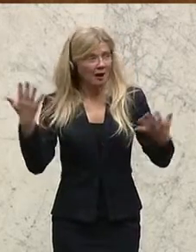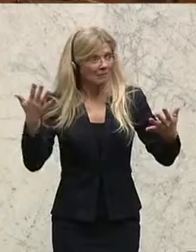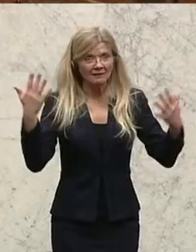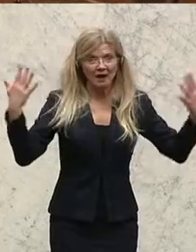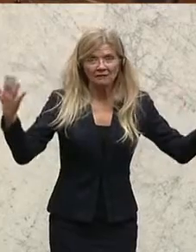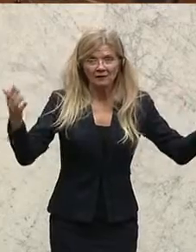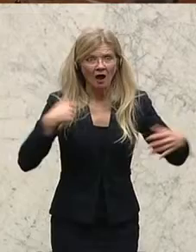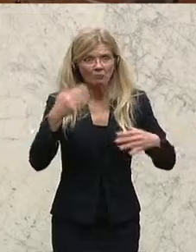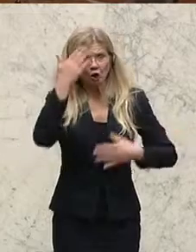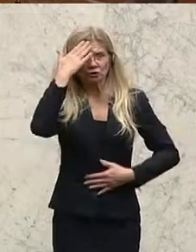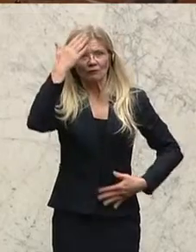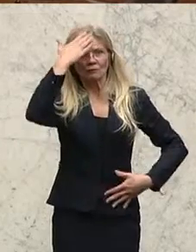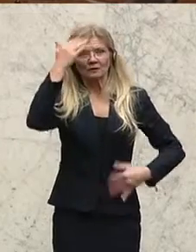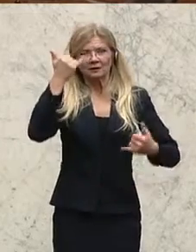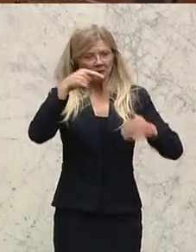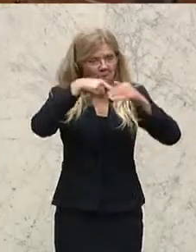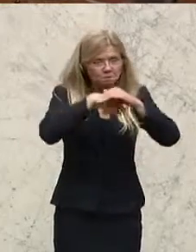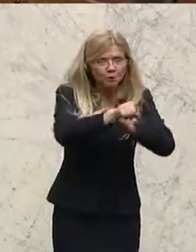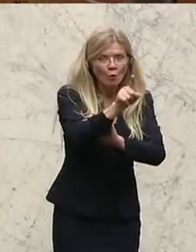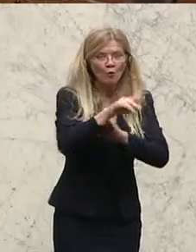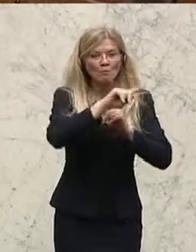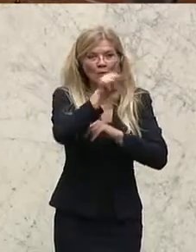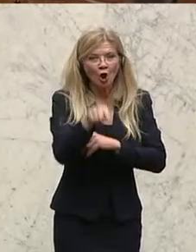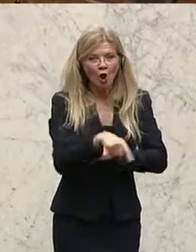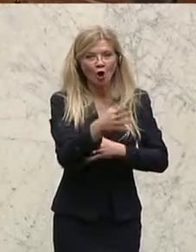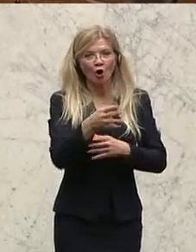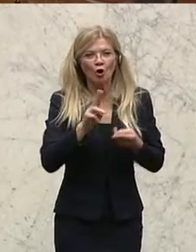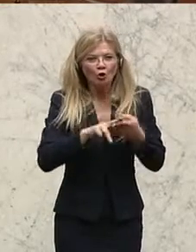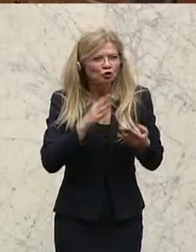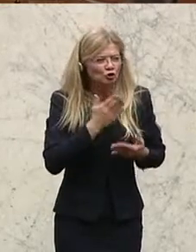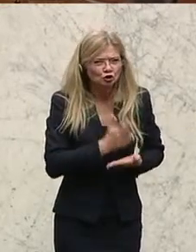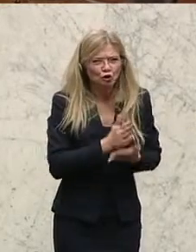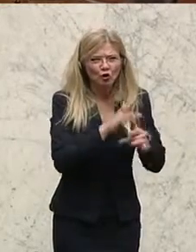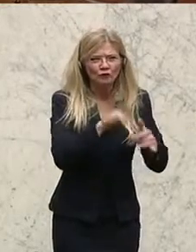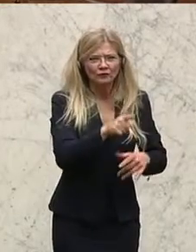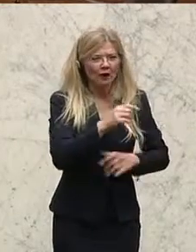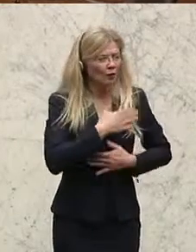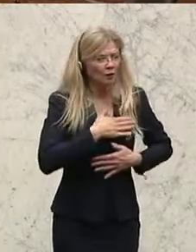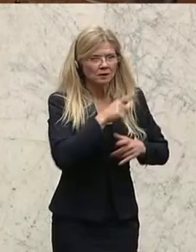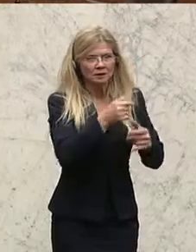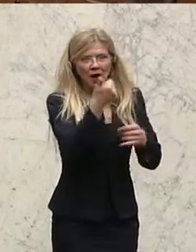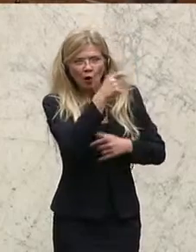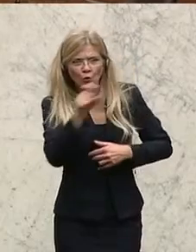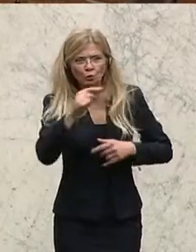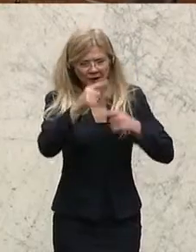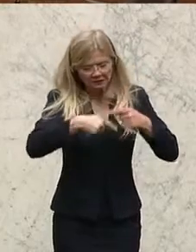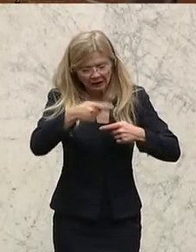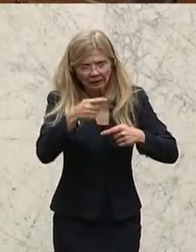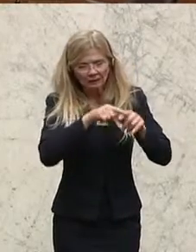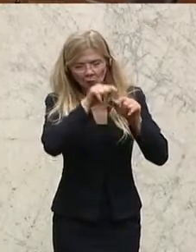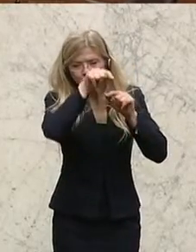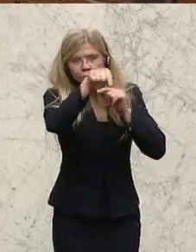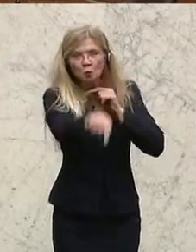Yesas, jetzt fahren Sie richtig ins Loch. Und schon war das Ungeheuer mit seinen 100 Rädern in der Tiefe. Die